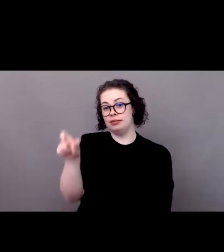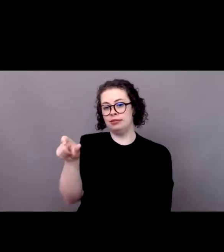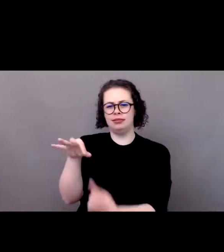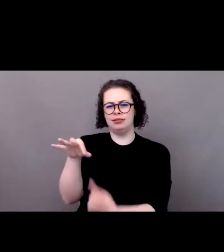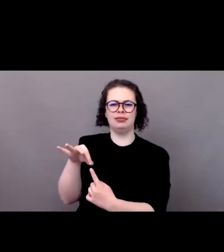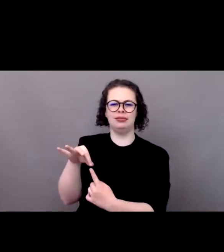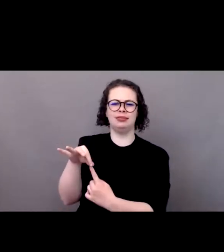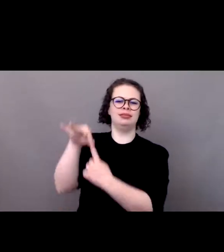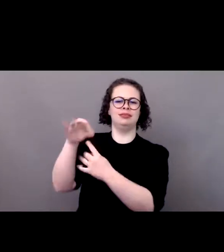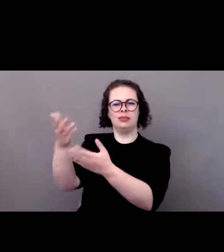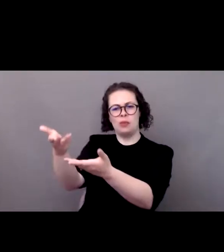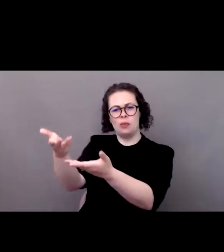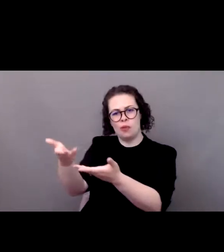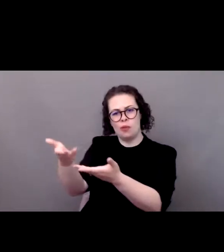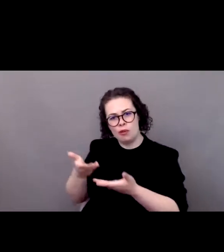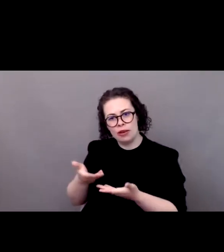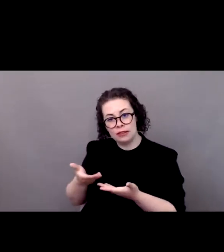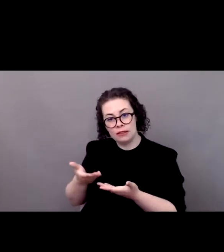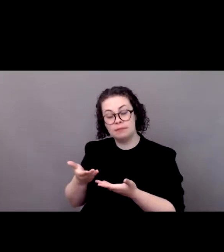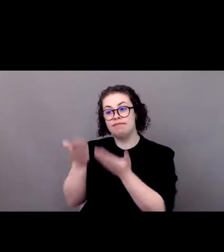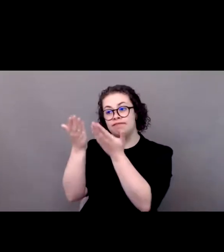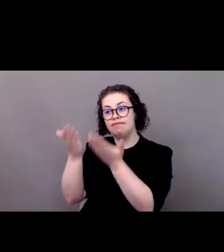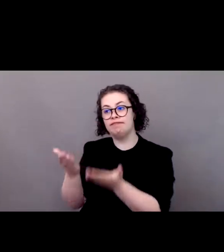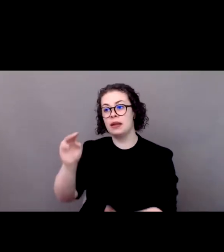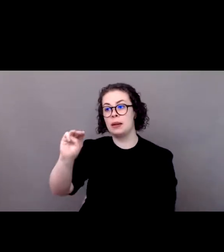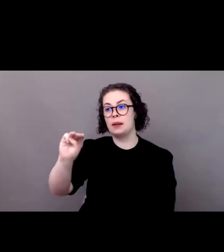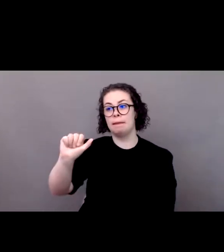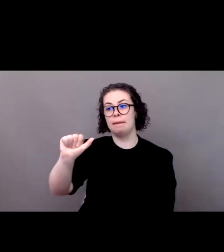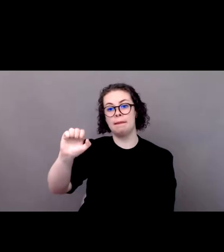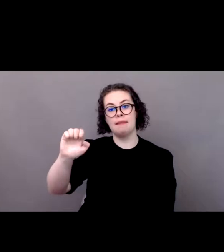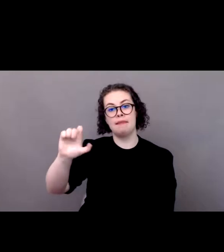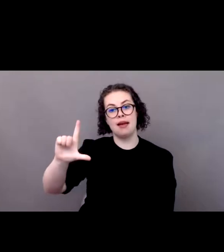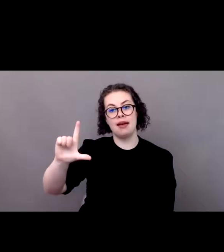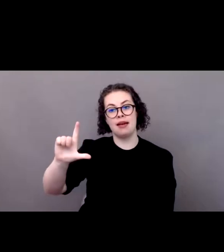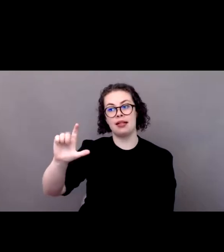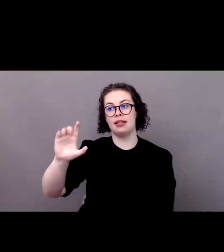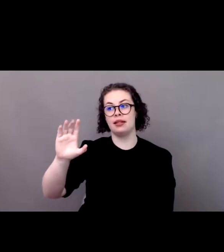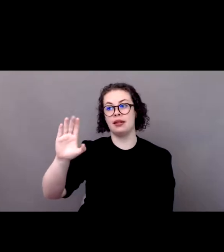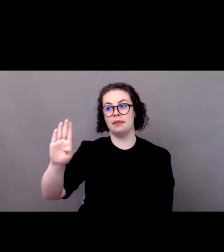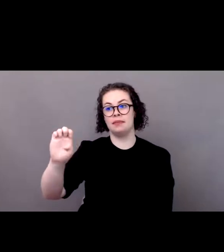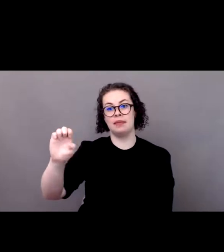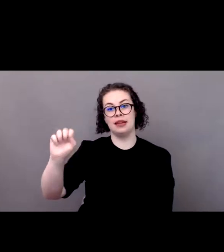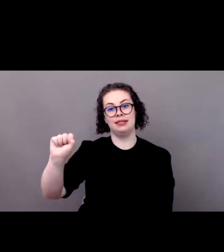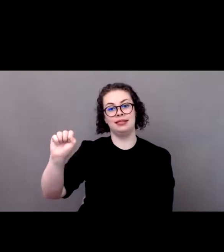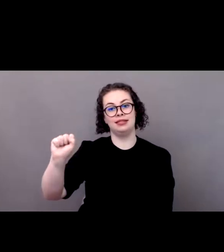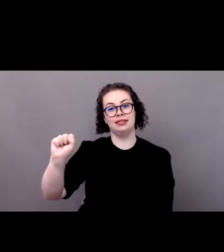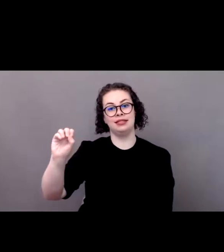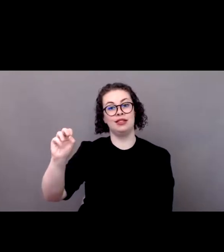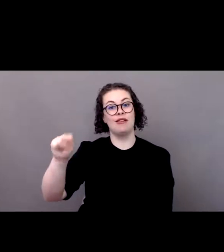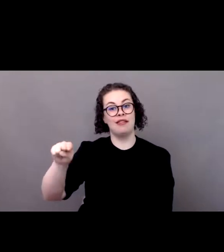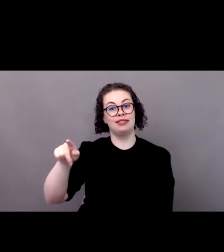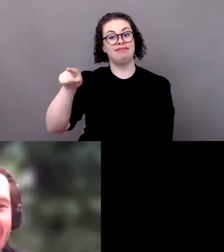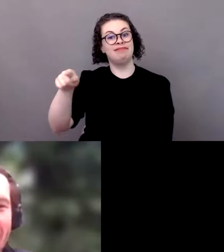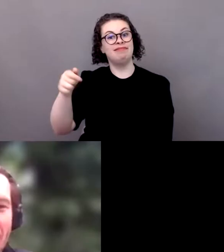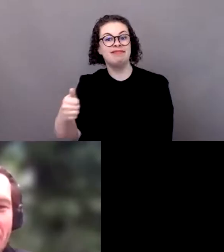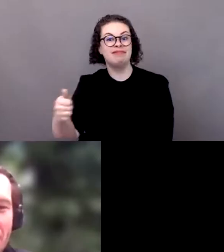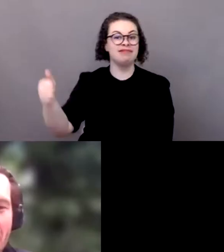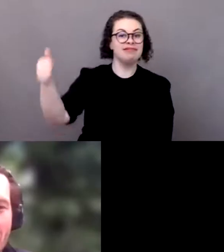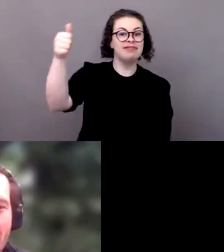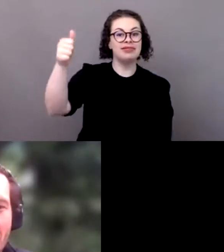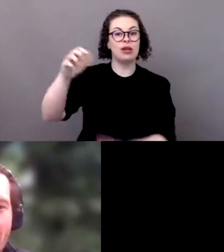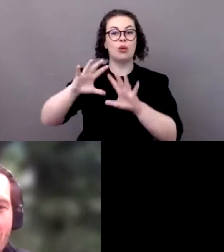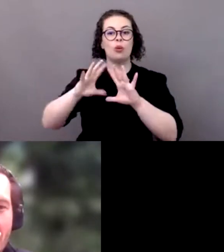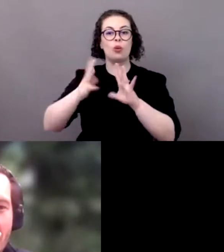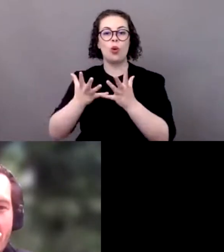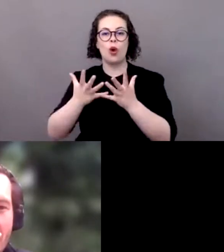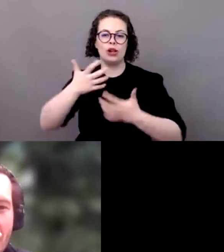pleasure to welcome maëlle besson who is the head of sports at worldwide fun uh france maëlle